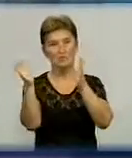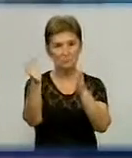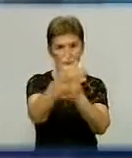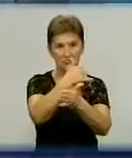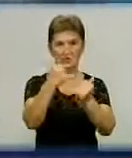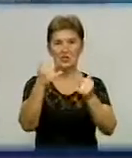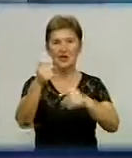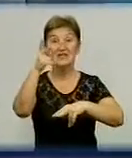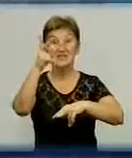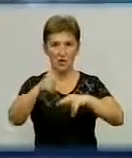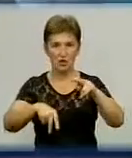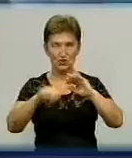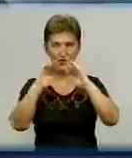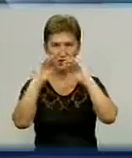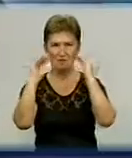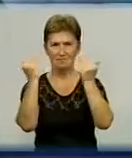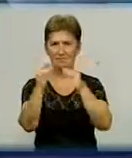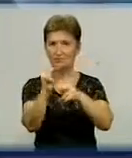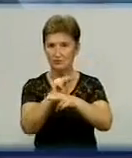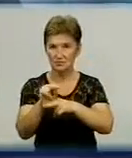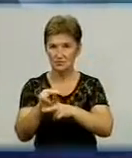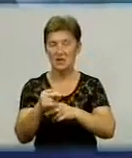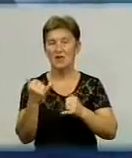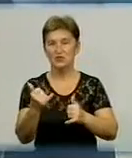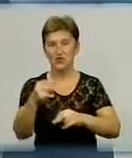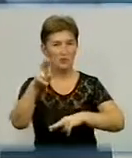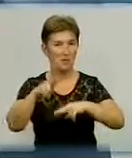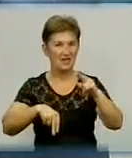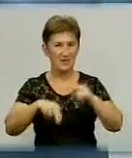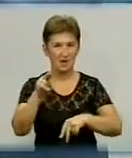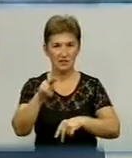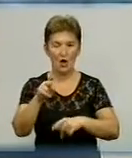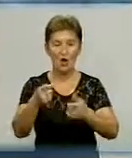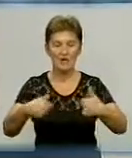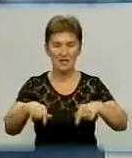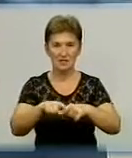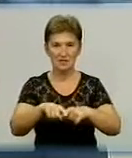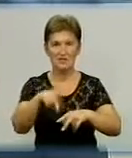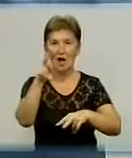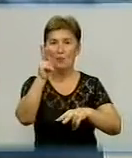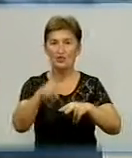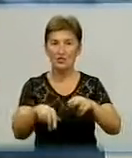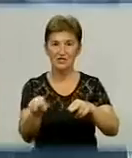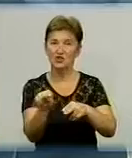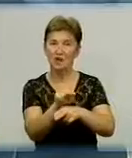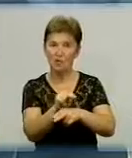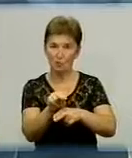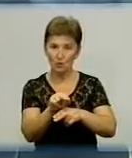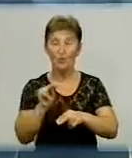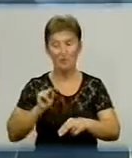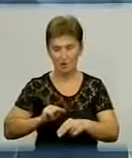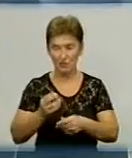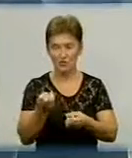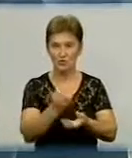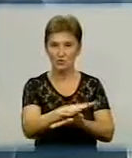перевели і закінчуємо. Зараз працює підрядна організація, працює по закінченню ремонту димової труби. Я думаю, що